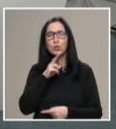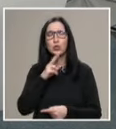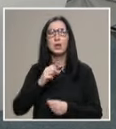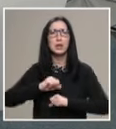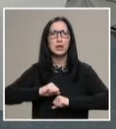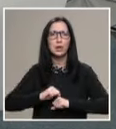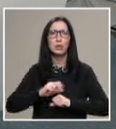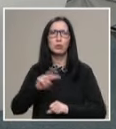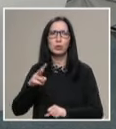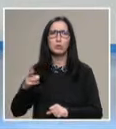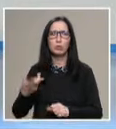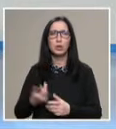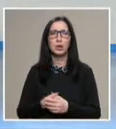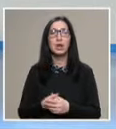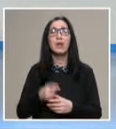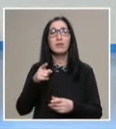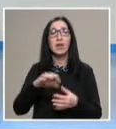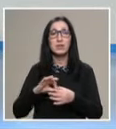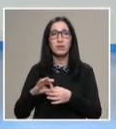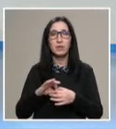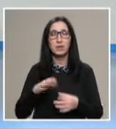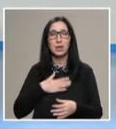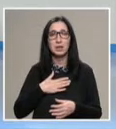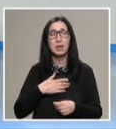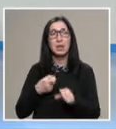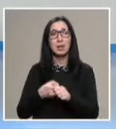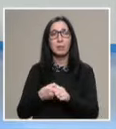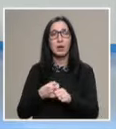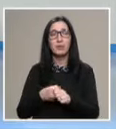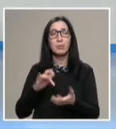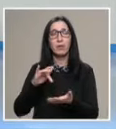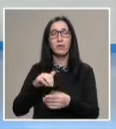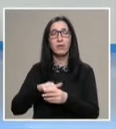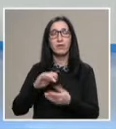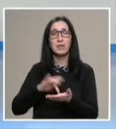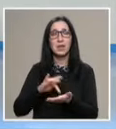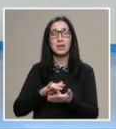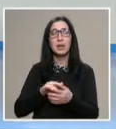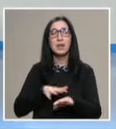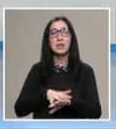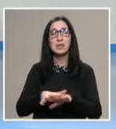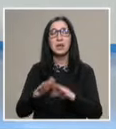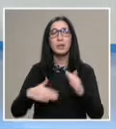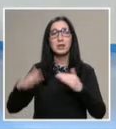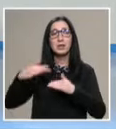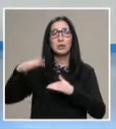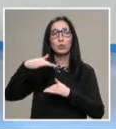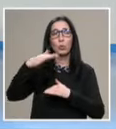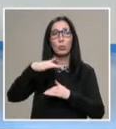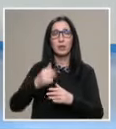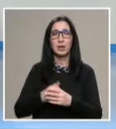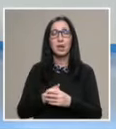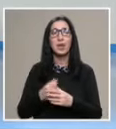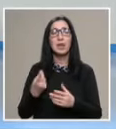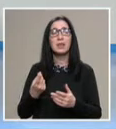други педалогически кадри. В тази връзка ни създадохме в центъра система за натрупване и трансфер на